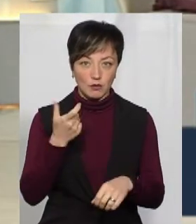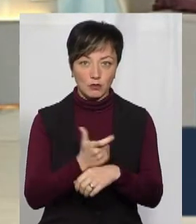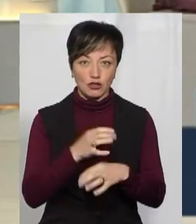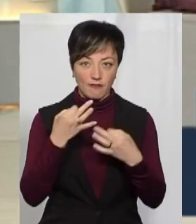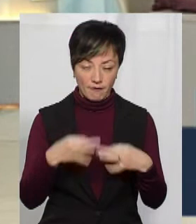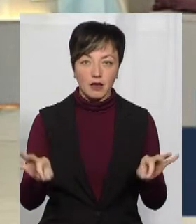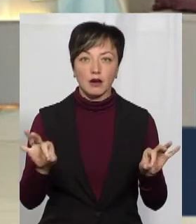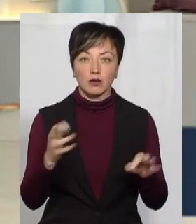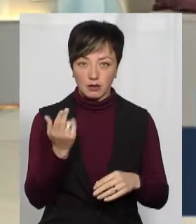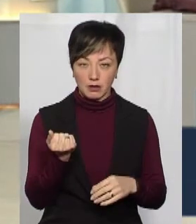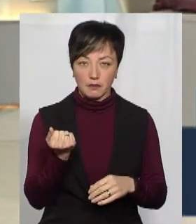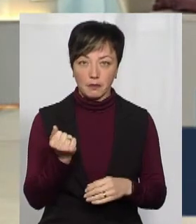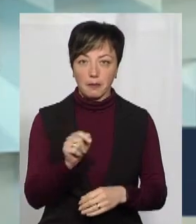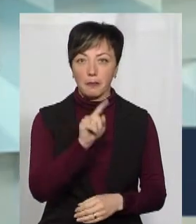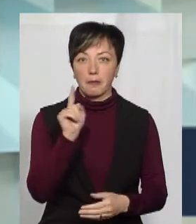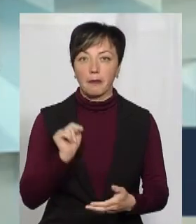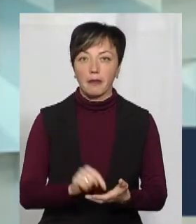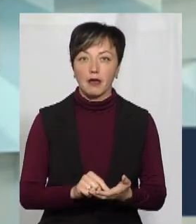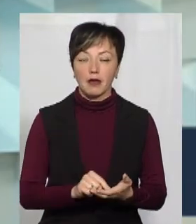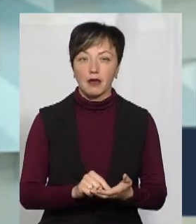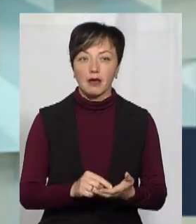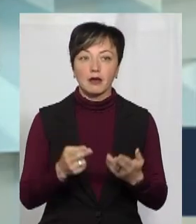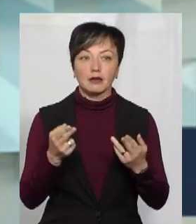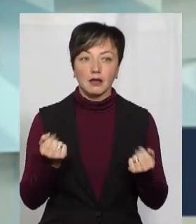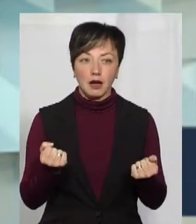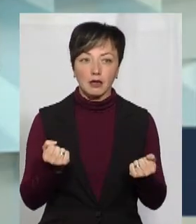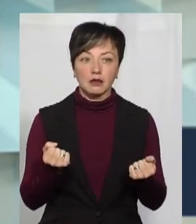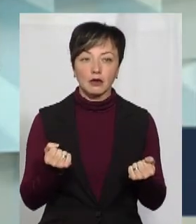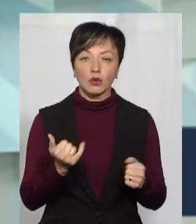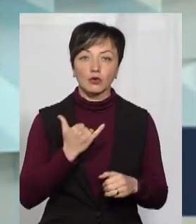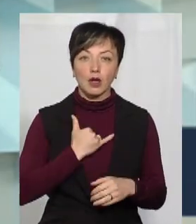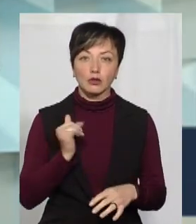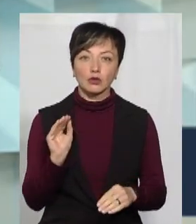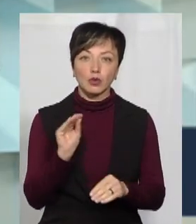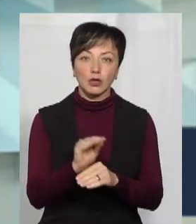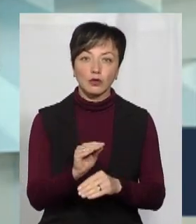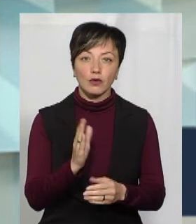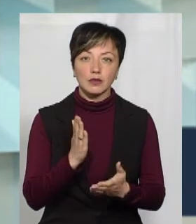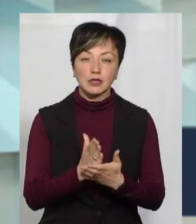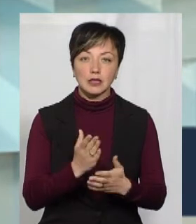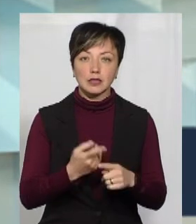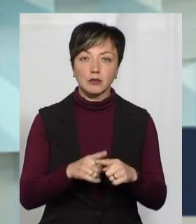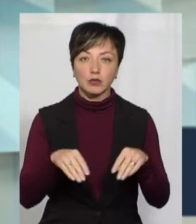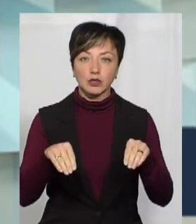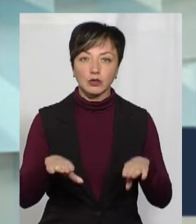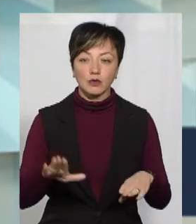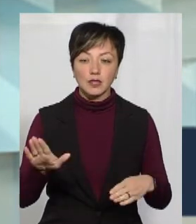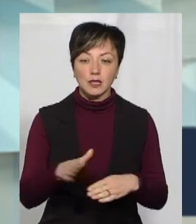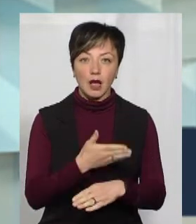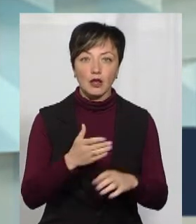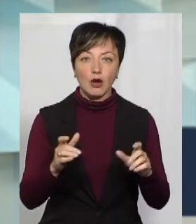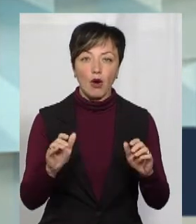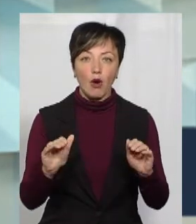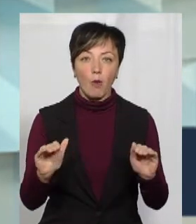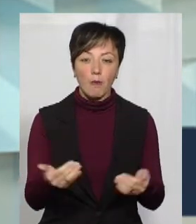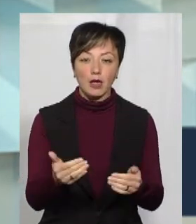більш вільно, так, виходити поза межі дворів? Так, в нас додатково також цієї постанови будуть зняті обмеження